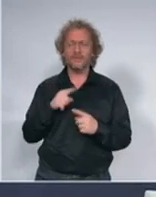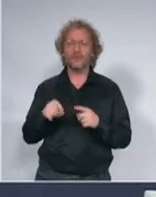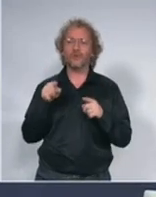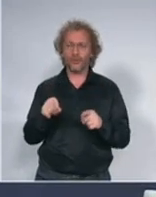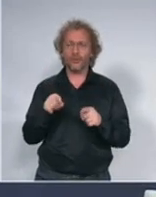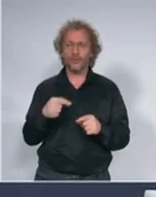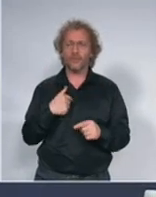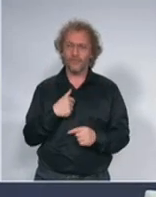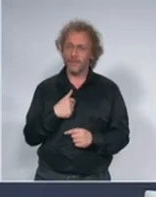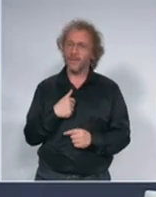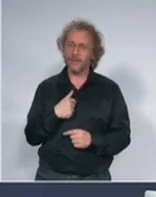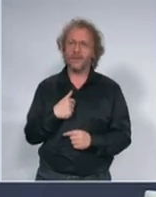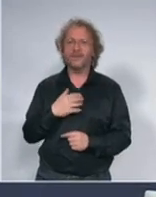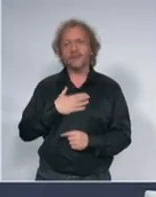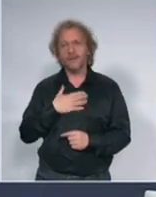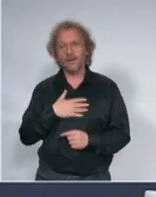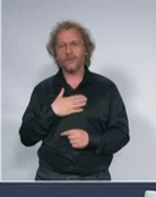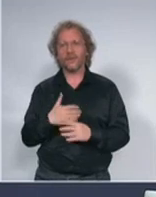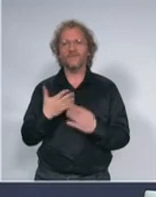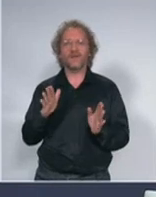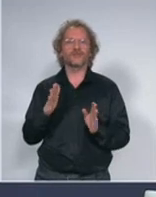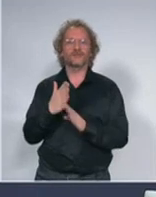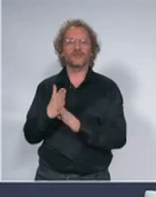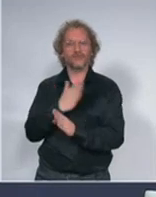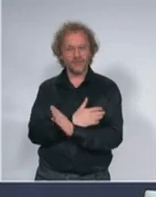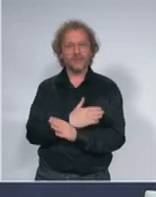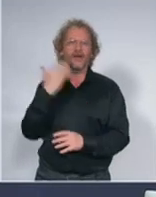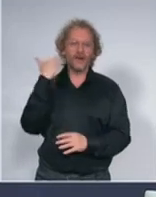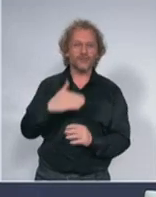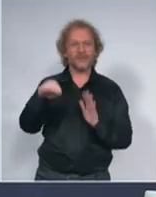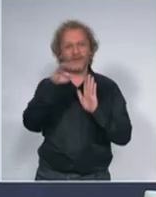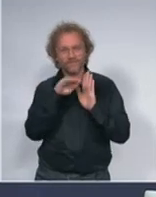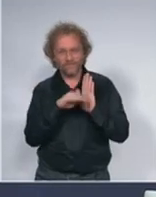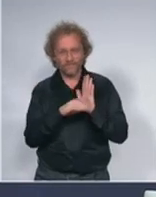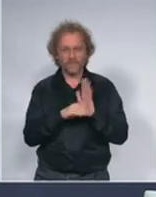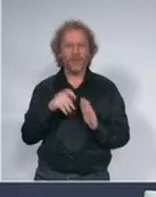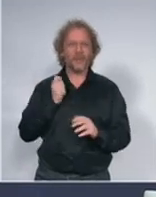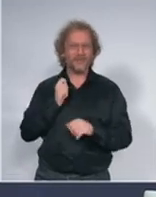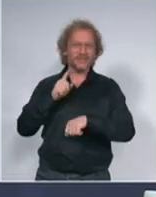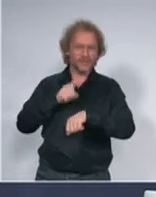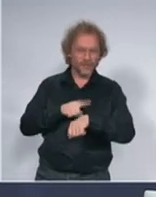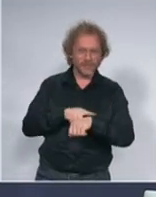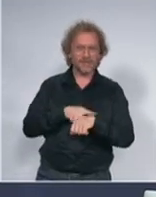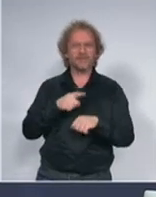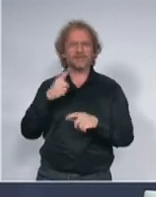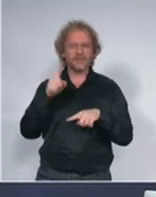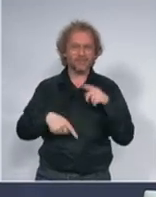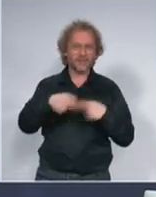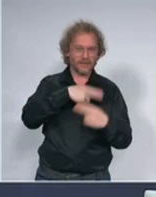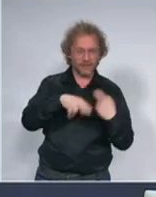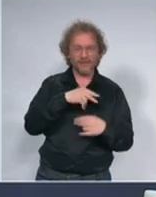uveli i te dodatne oštrije mere da bi sačuvali najugroženiju grupu, a to su